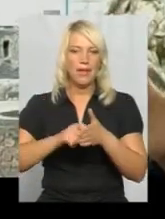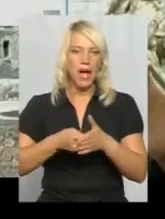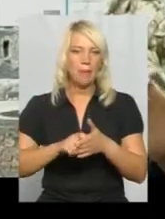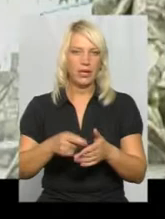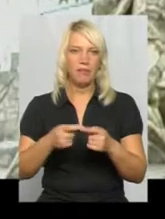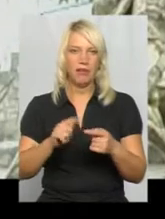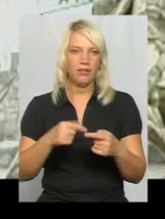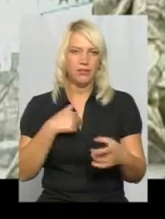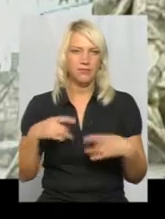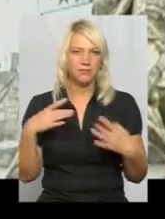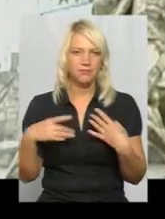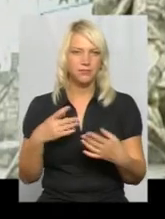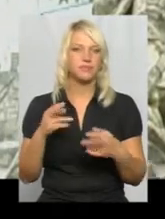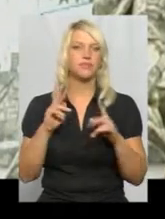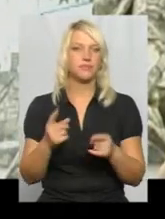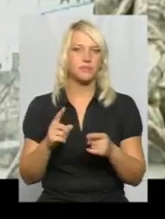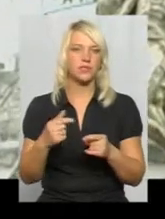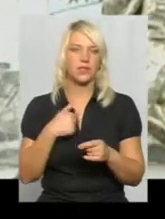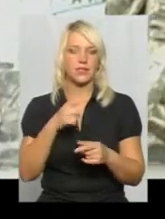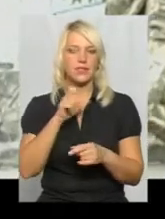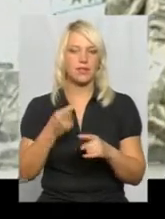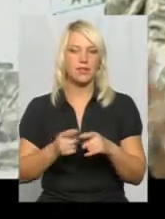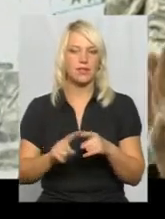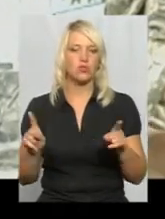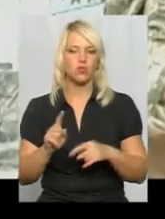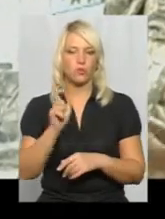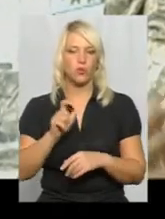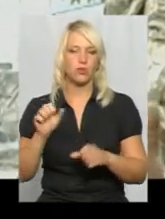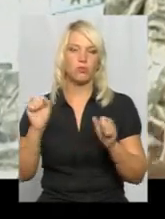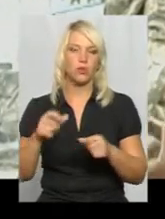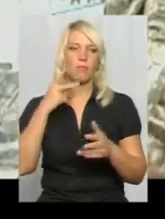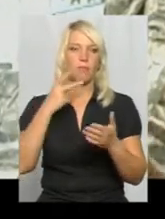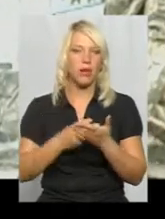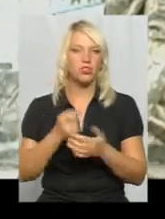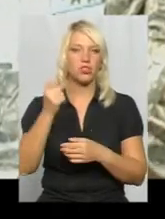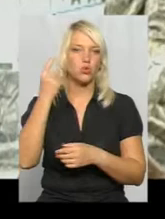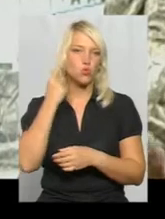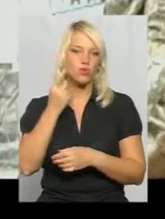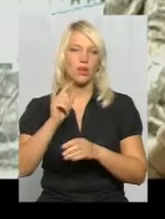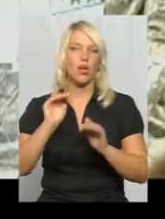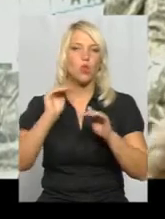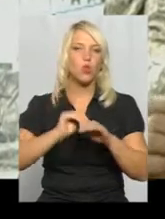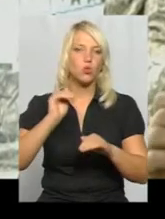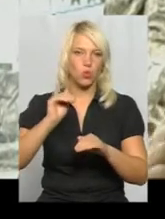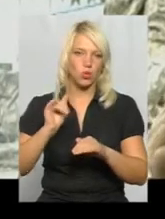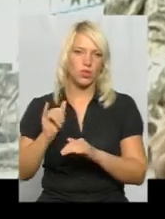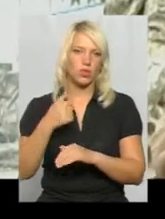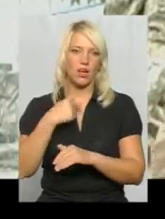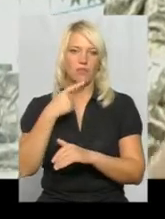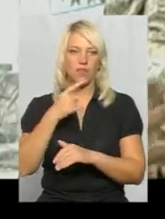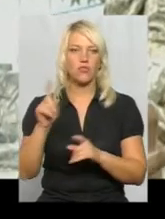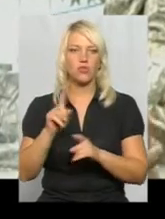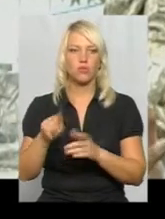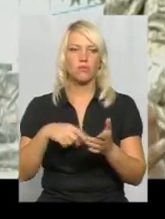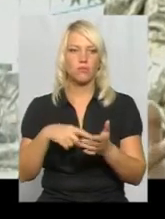вони мене напрягають. Я за те, щоб все такі люди могли бачити, чути, доторкнутися, тим більше, я не розказав, Хмельницьке